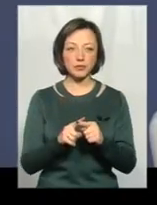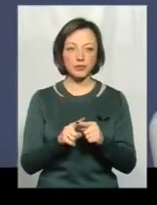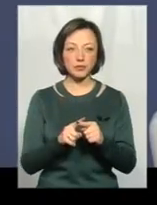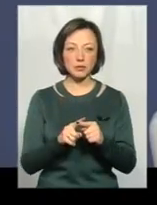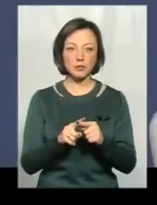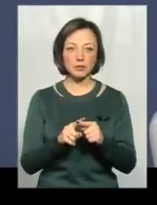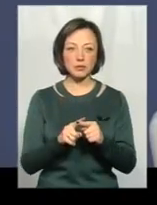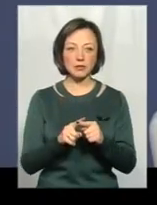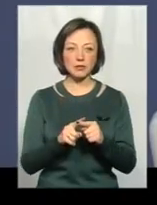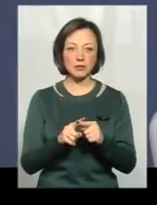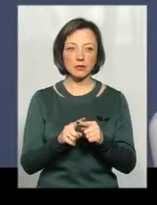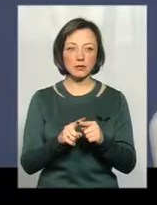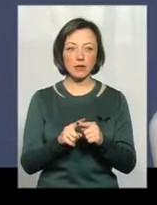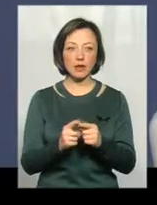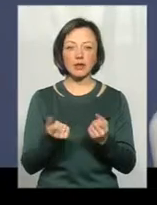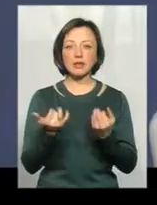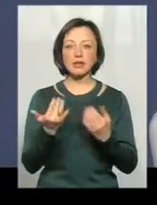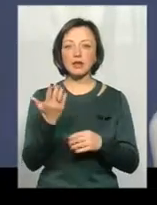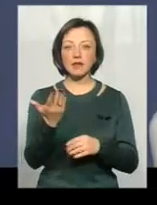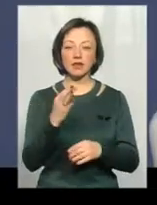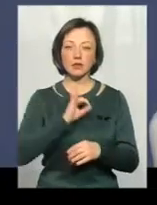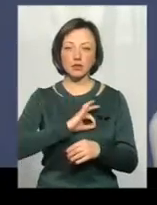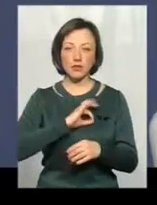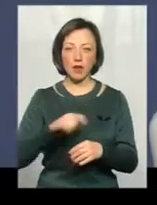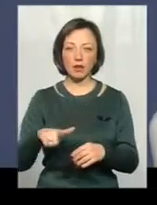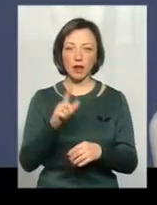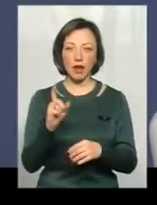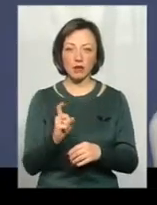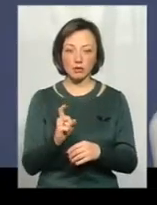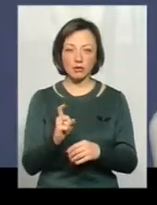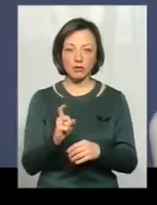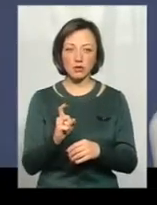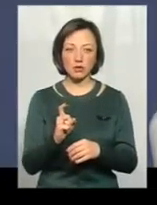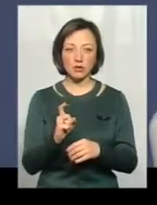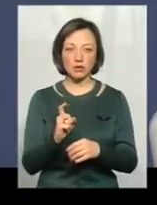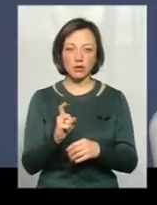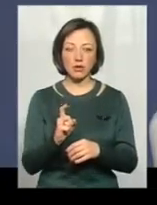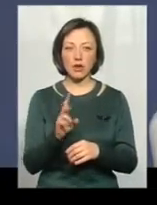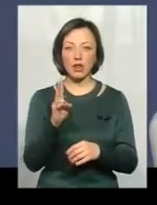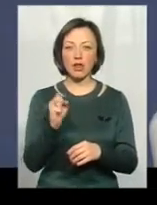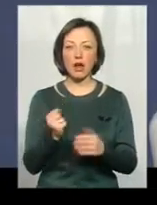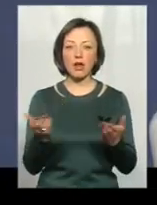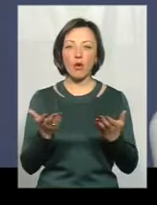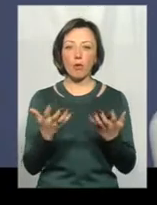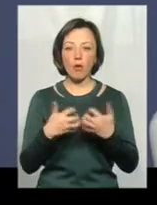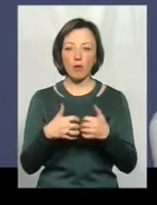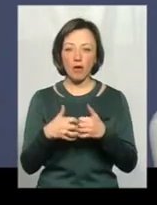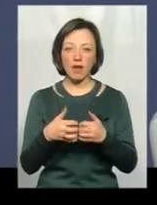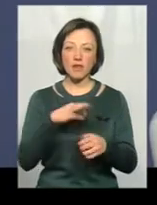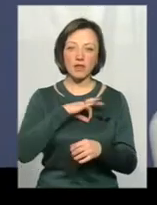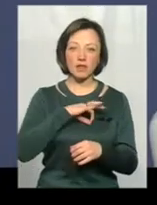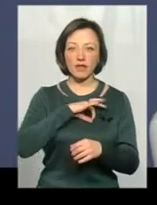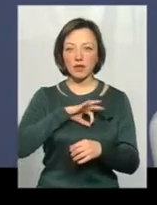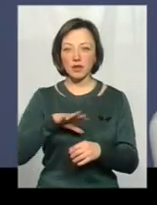То скільки ви споживаєте газу, на якому обладнанні, ефективному чи